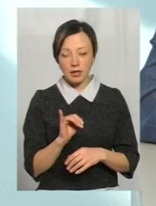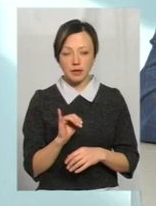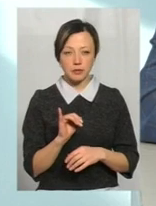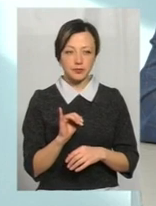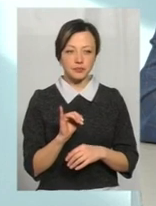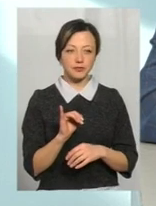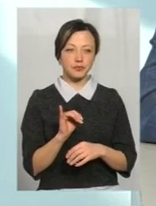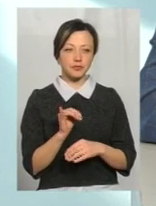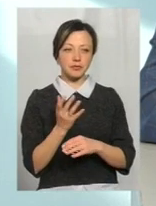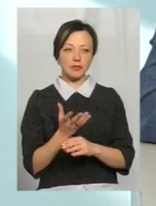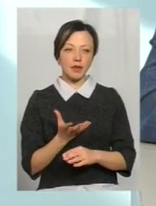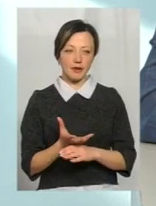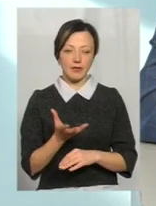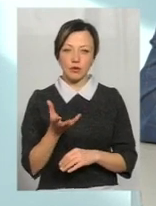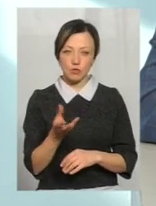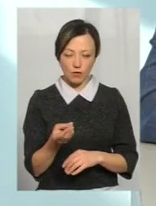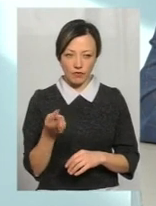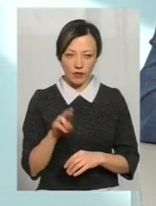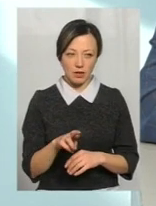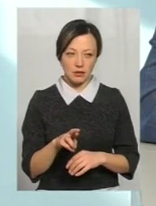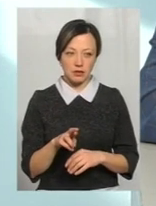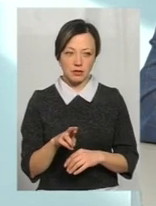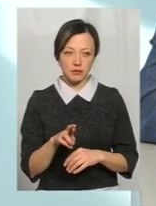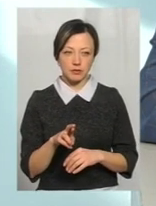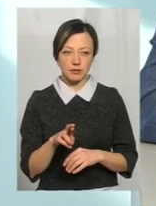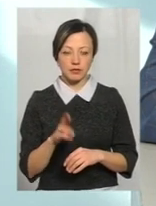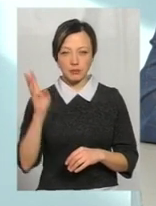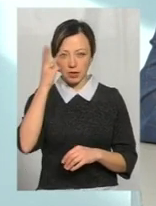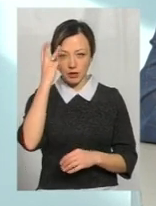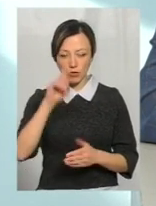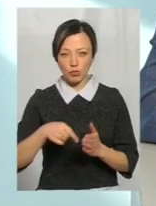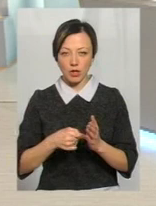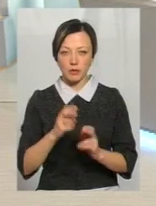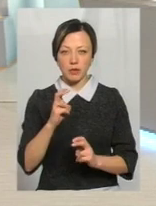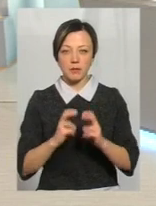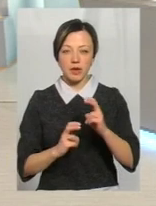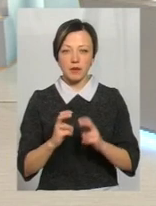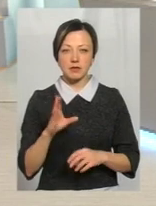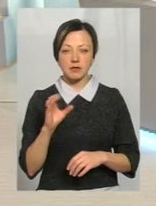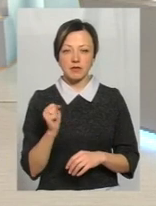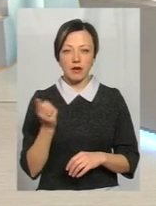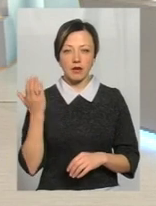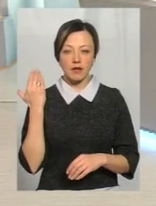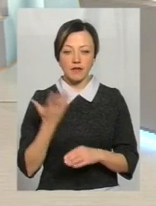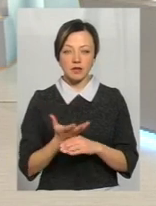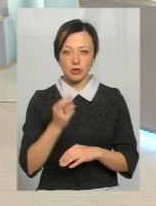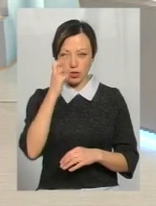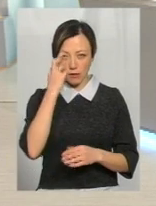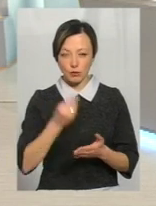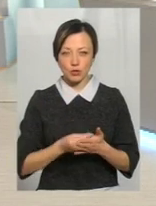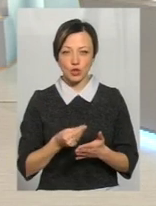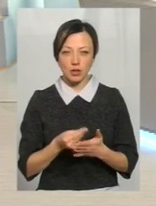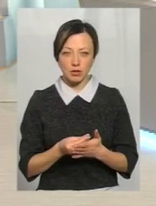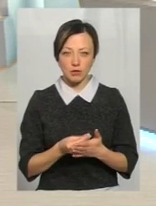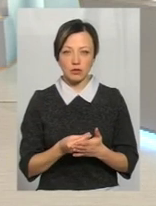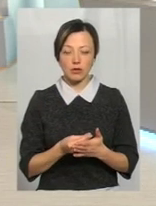фінансування, по-перше, це було Хмельницького комунального підприємства, яке в свій час фінансувалося з державного бюджету,